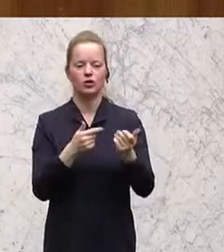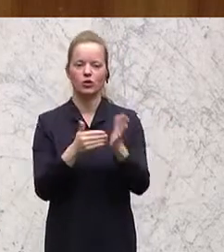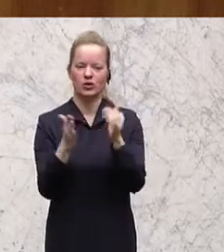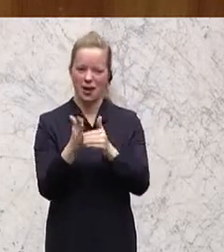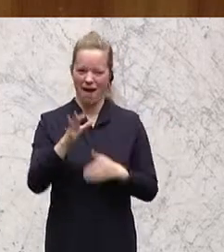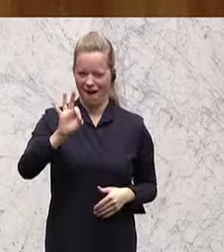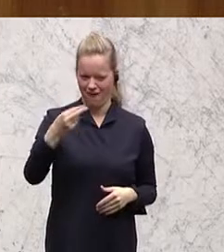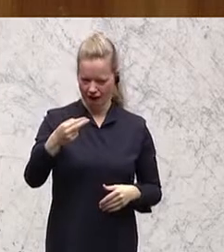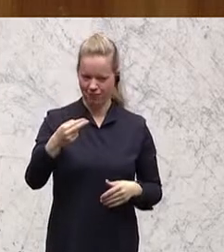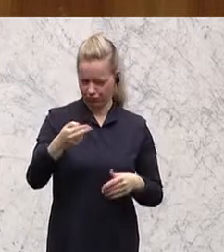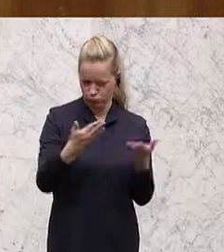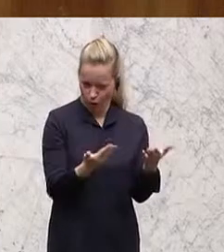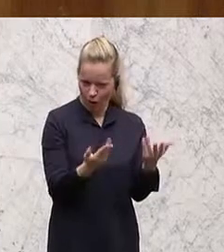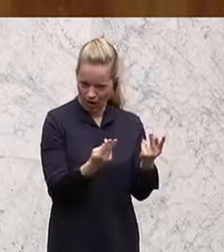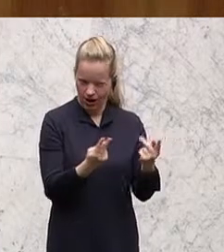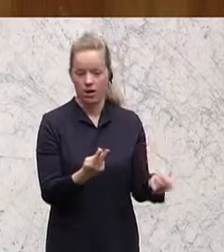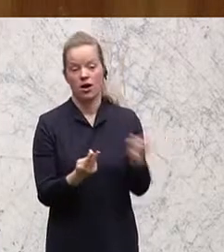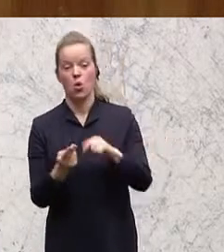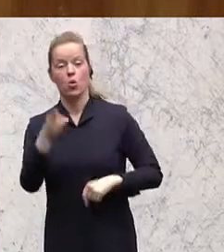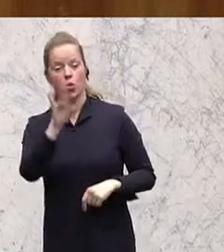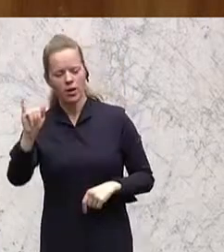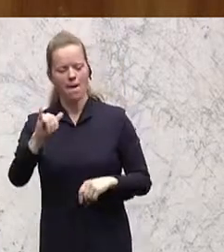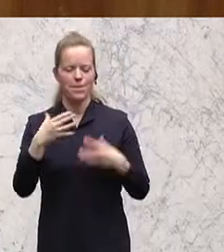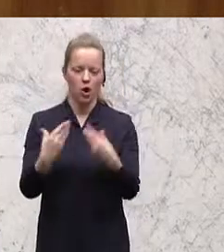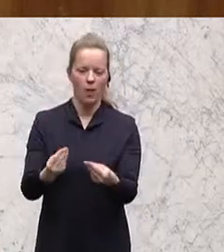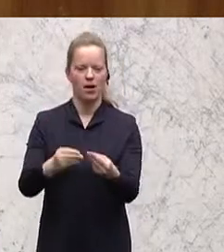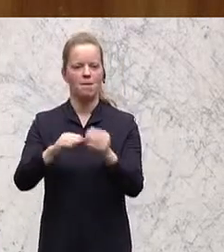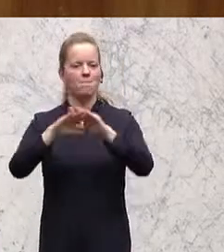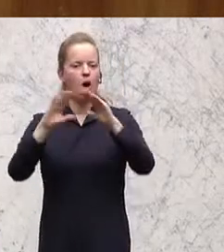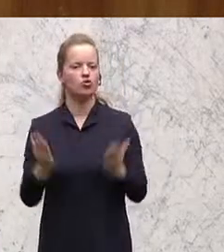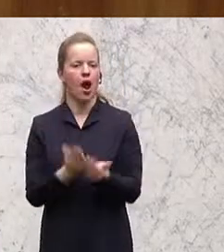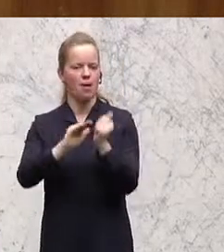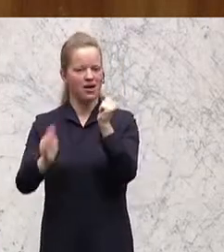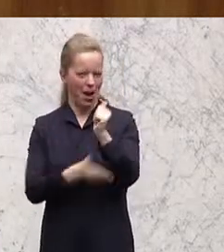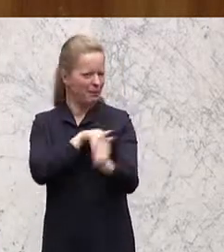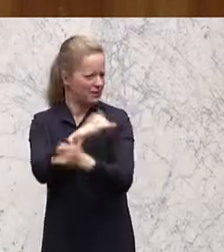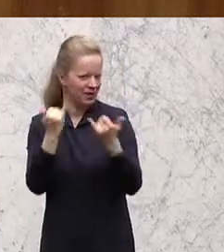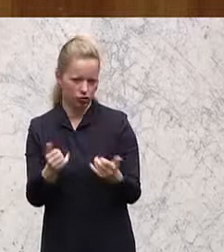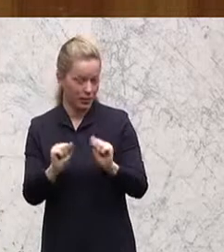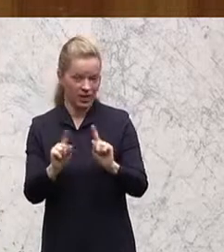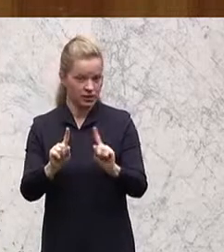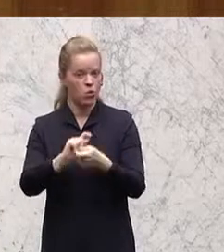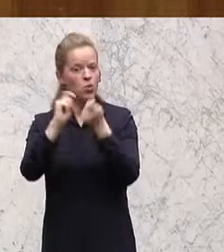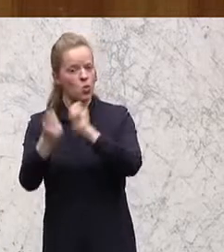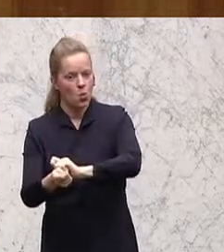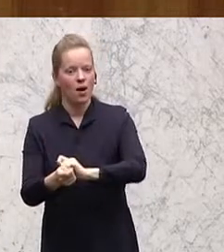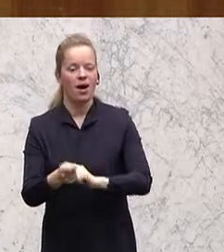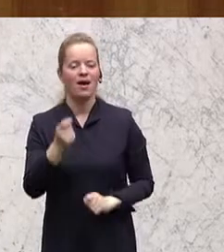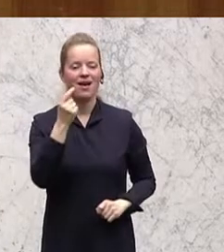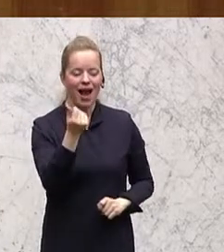FHs sollen die Unis jetzt nicht mehr nur einen Pauschalbetrag, mit dem sie so oder so nie auskommen würden, kriegen, sondern Geld pro Studienplatz.